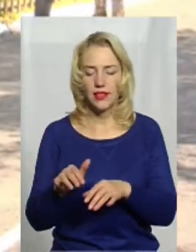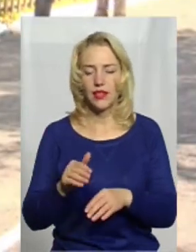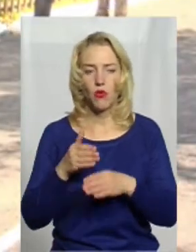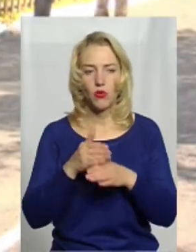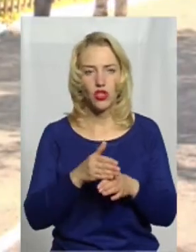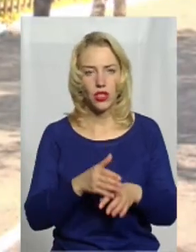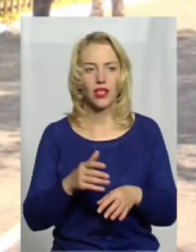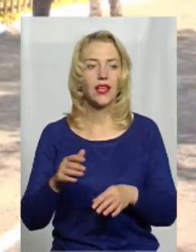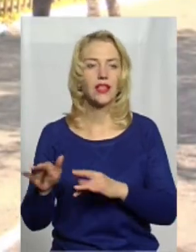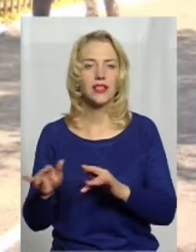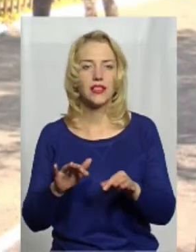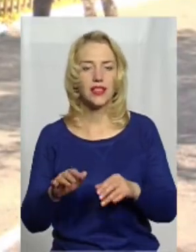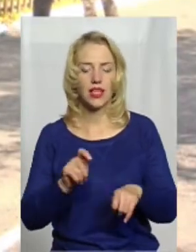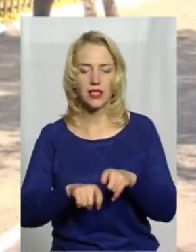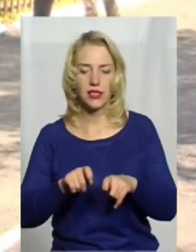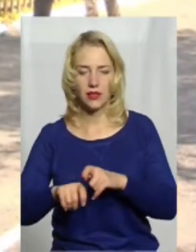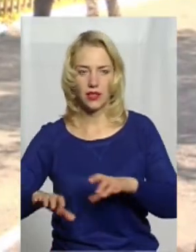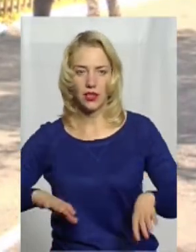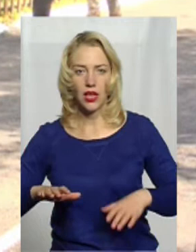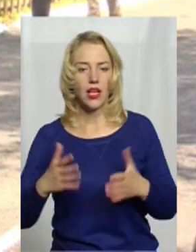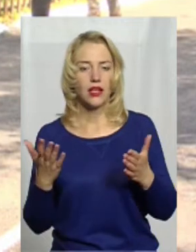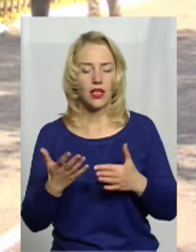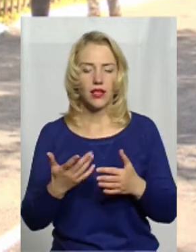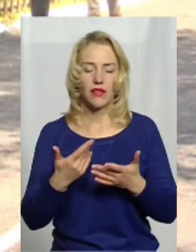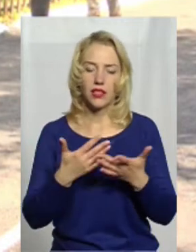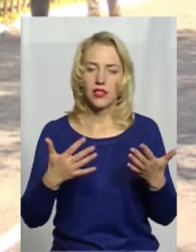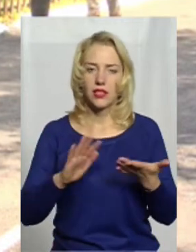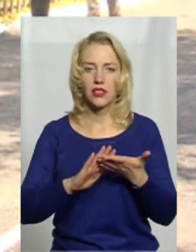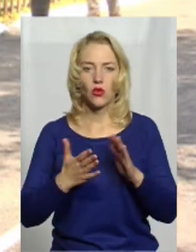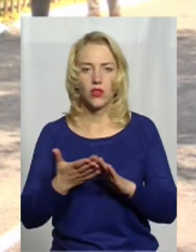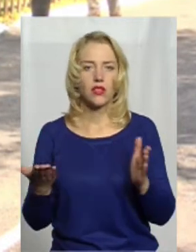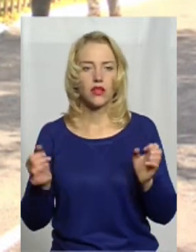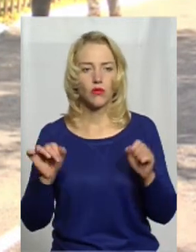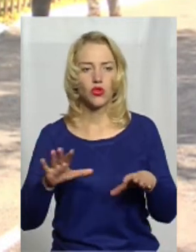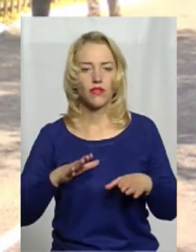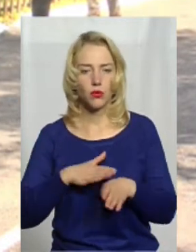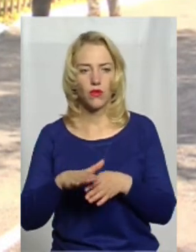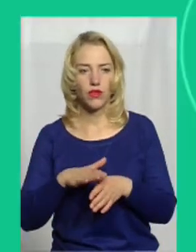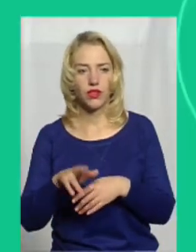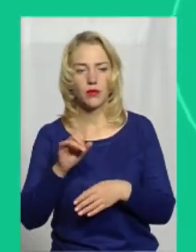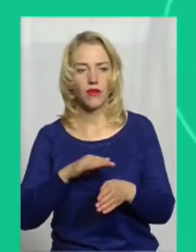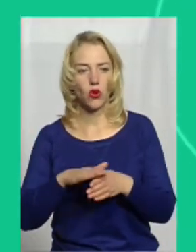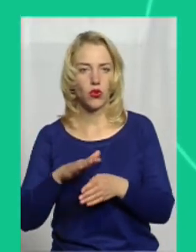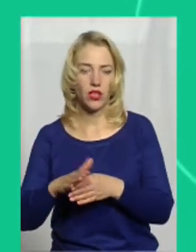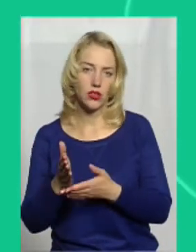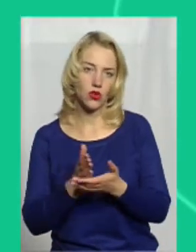-кінологів при тих чи інших ситуаціях, які можуть відбуватись при виконанні службових завдань.